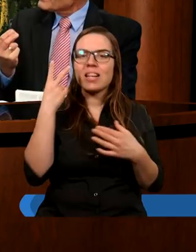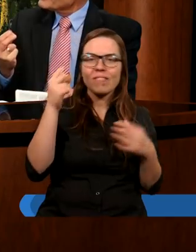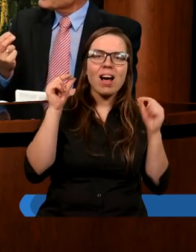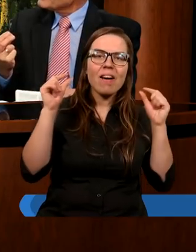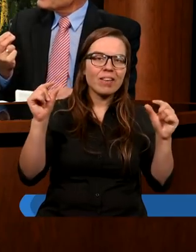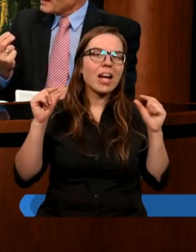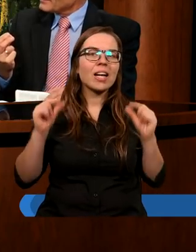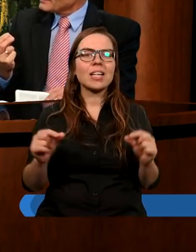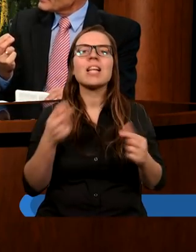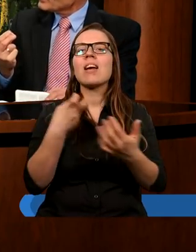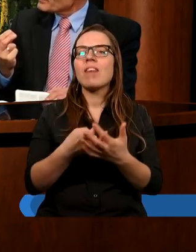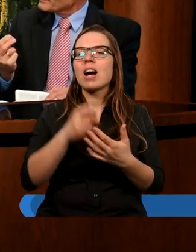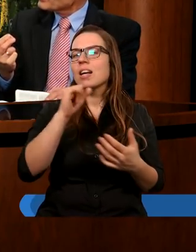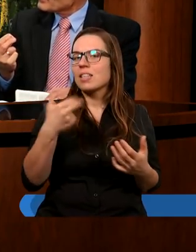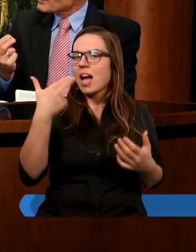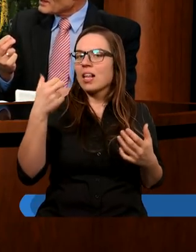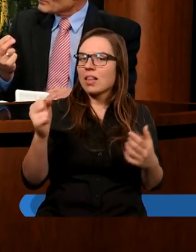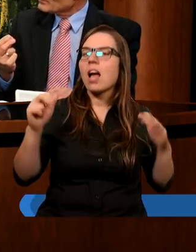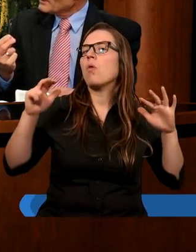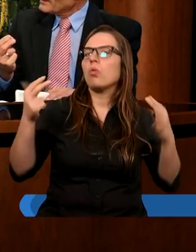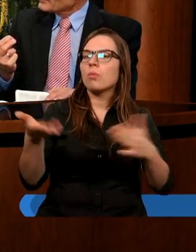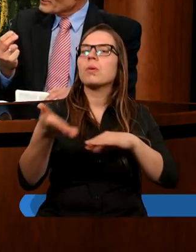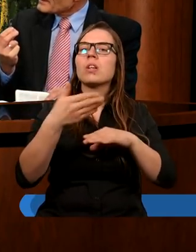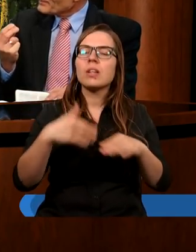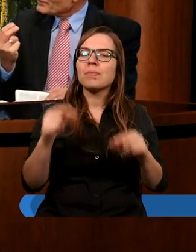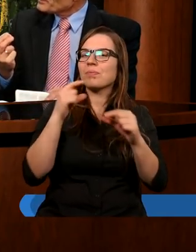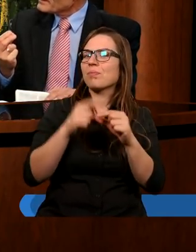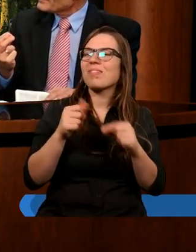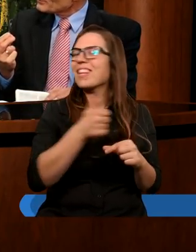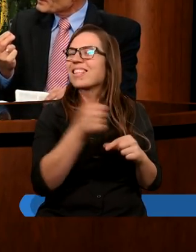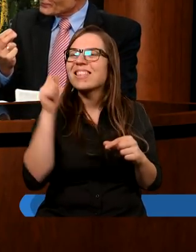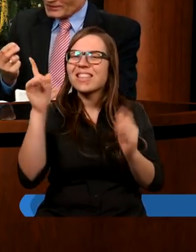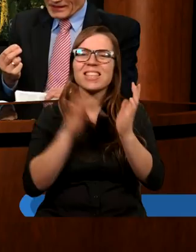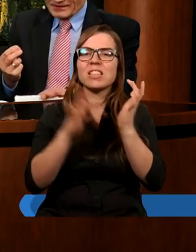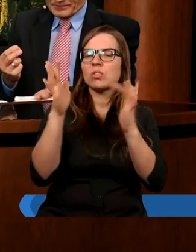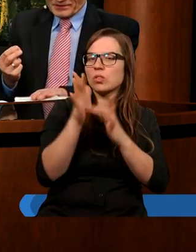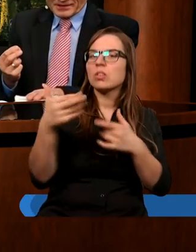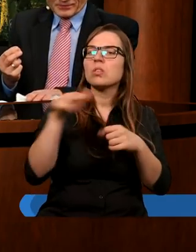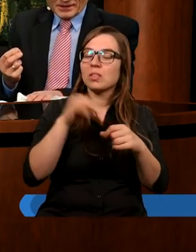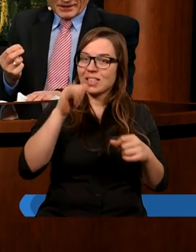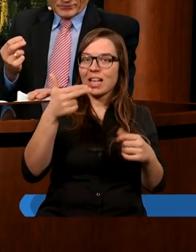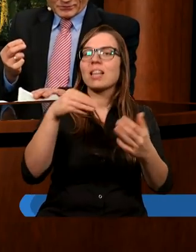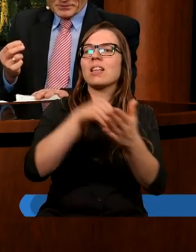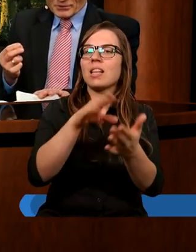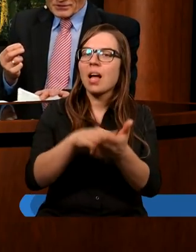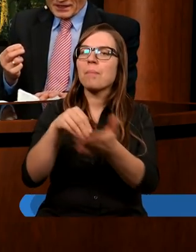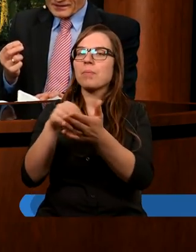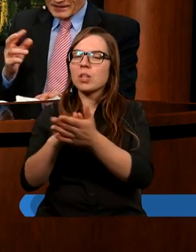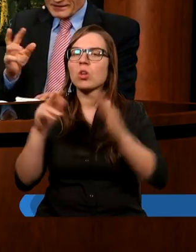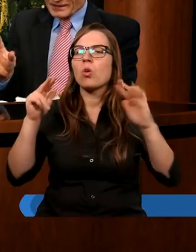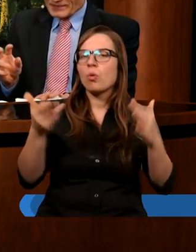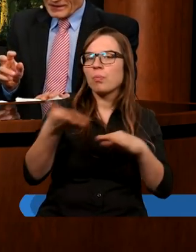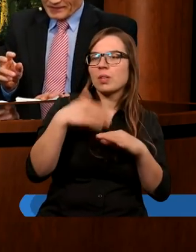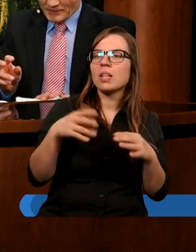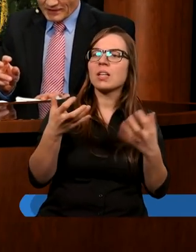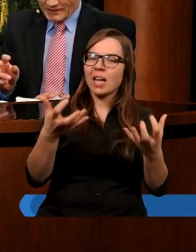wersety z Ewangelii Jana, z ósmego rozdziału, słowa samego Pana Jezusa, który Jan zapisał. W ósmym rozdziale